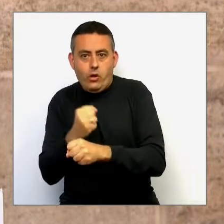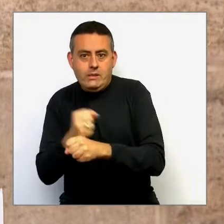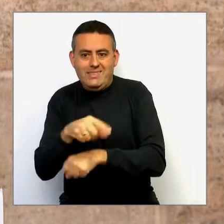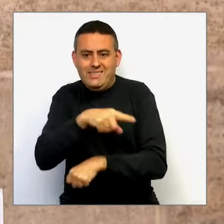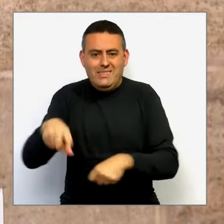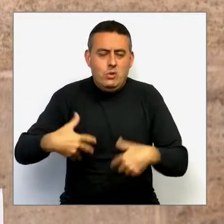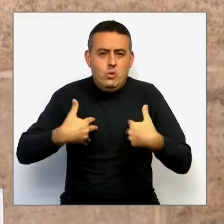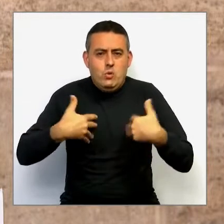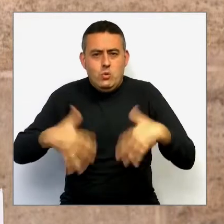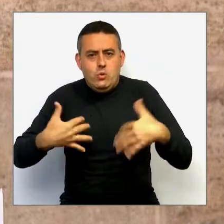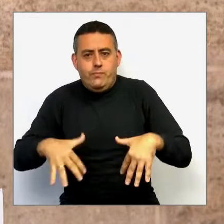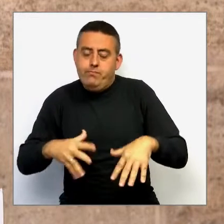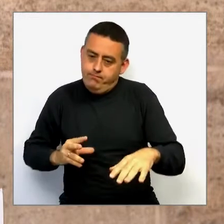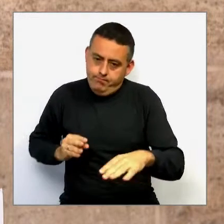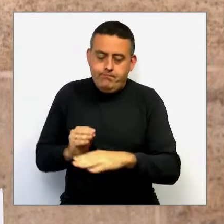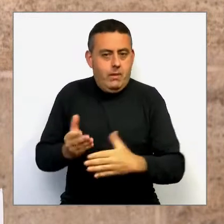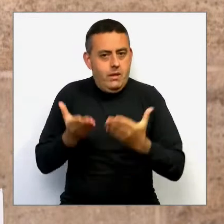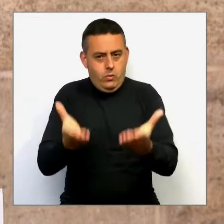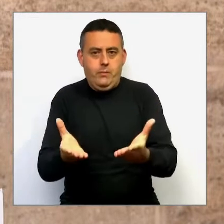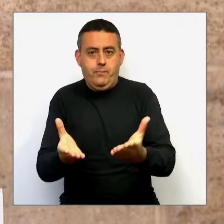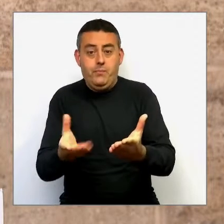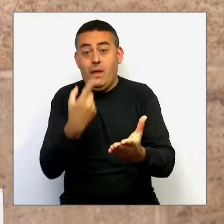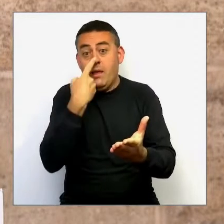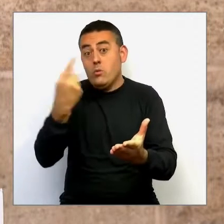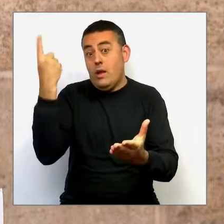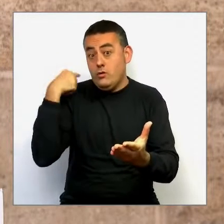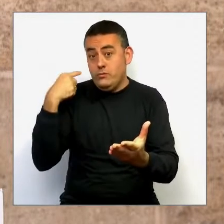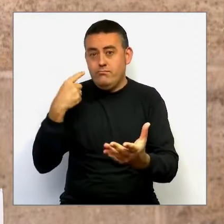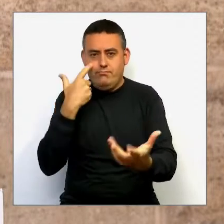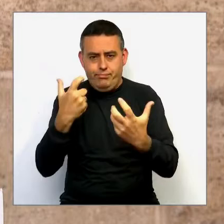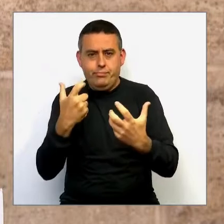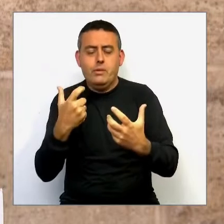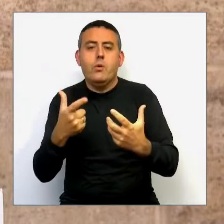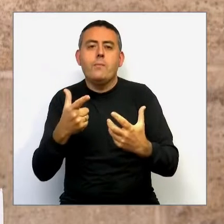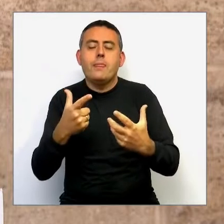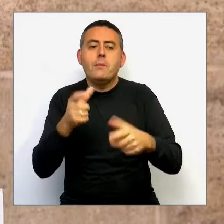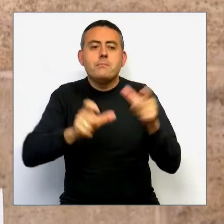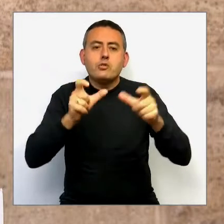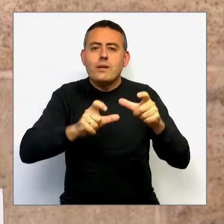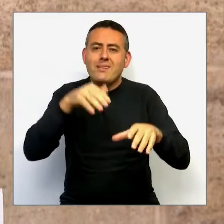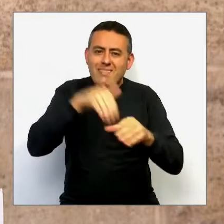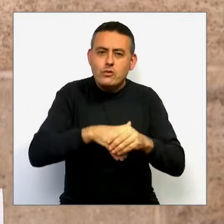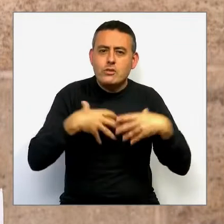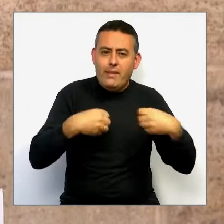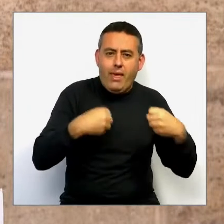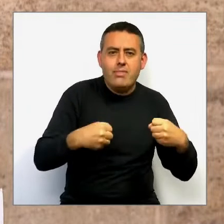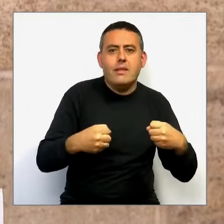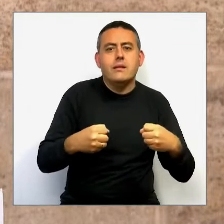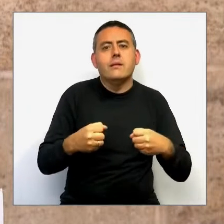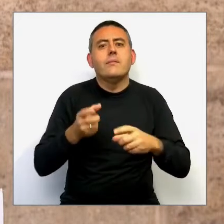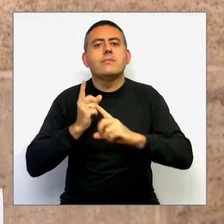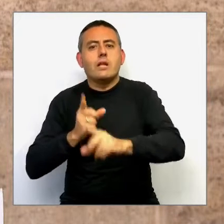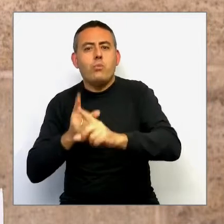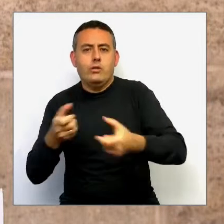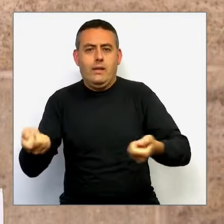Si fa un any comprovàvem que els sanitaris, els transportistes o les caixeres i els caixers